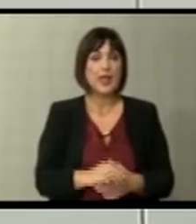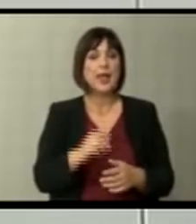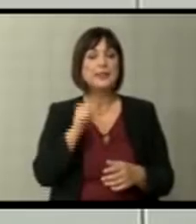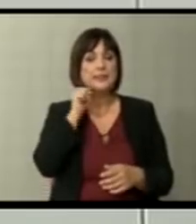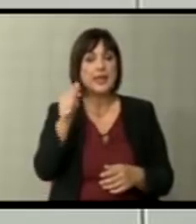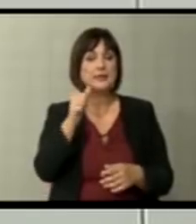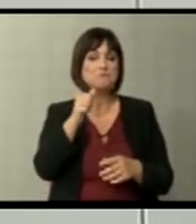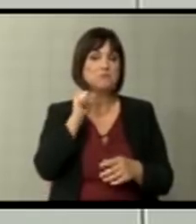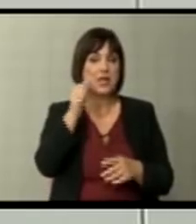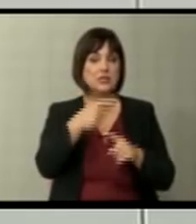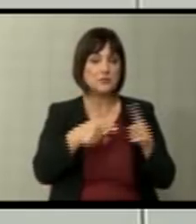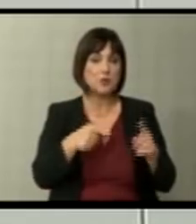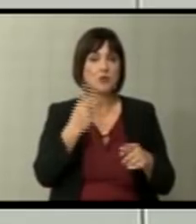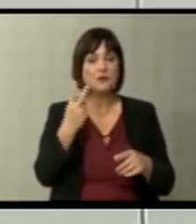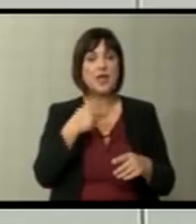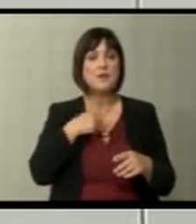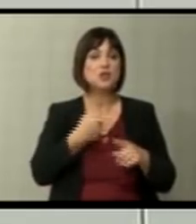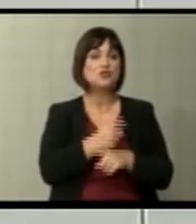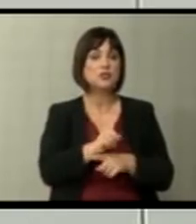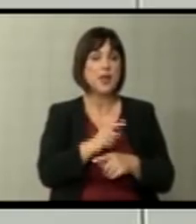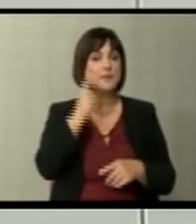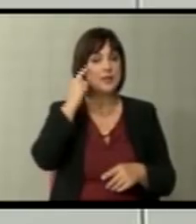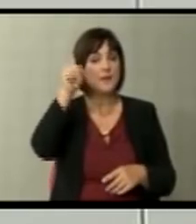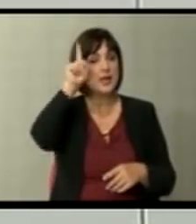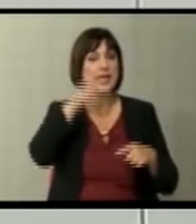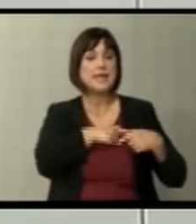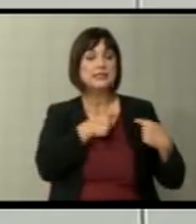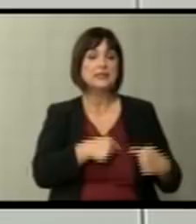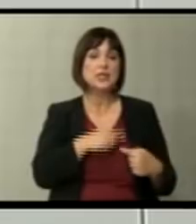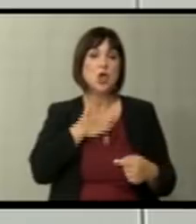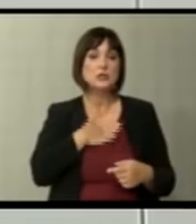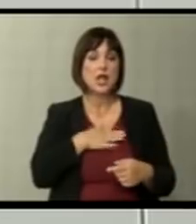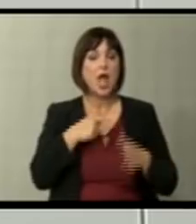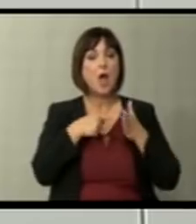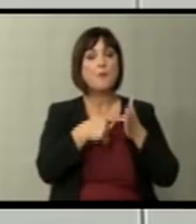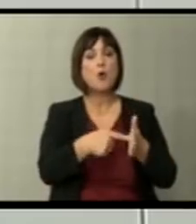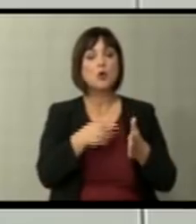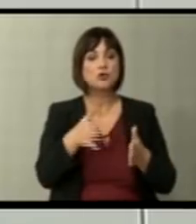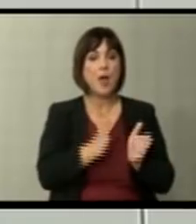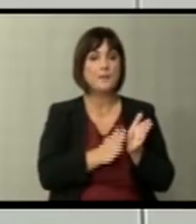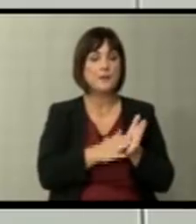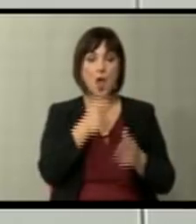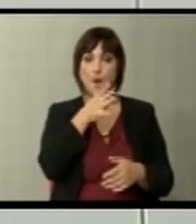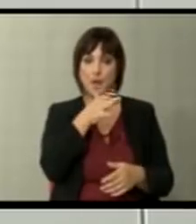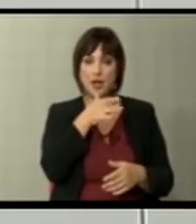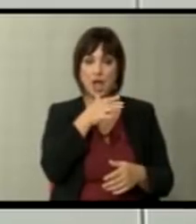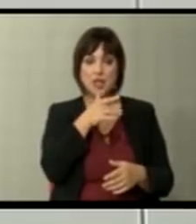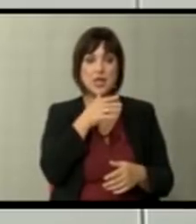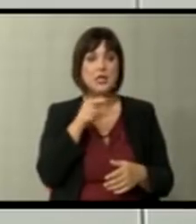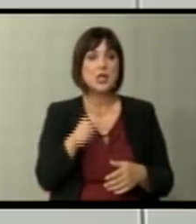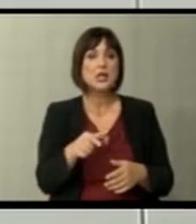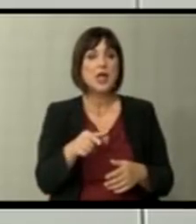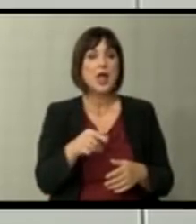има некоја шанса. Мислам дека Меркел, германците искрено сакаат да покажат, например, од на Македонија, дека